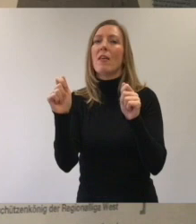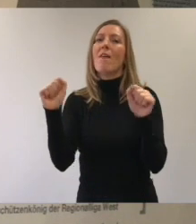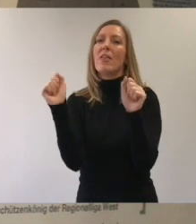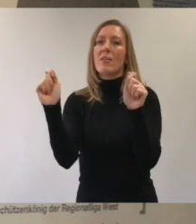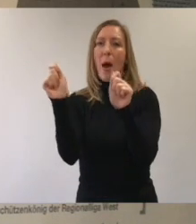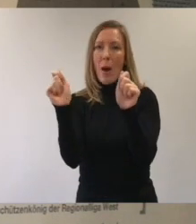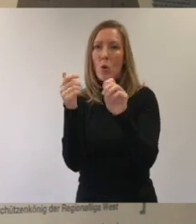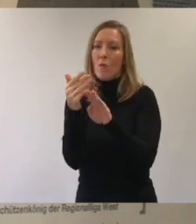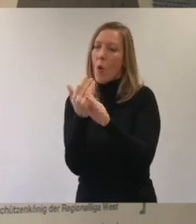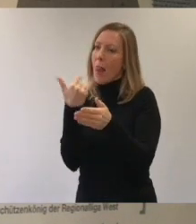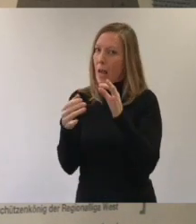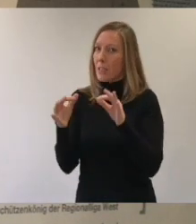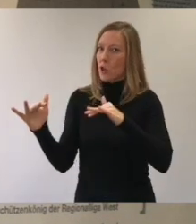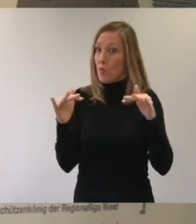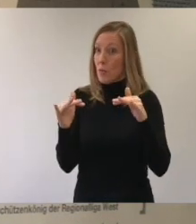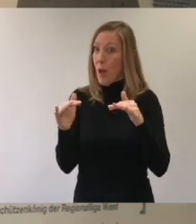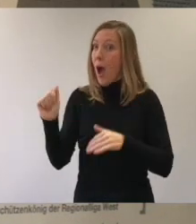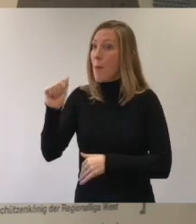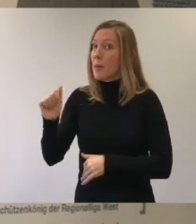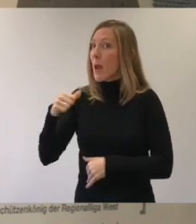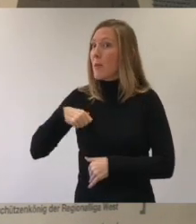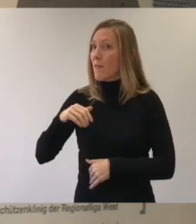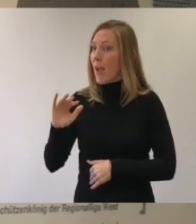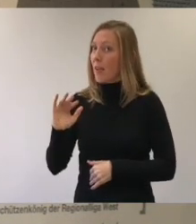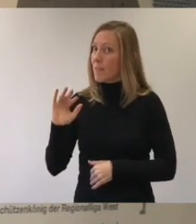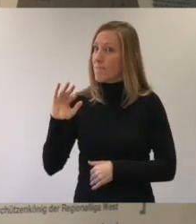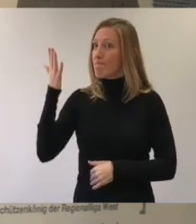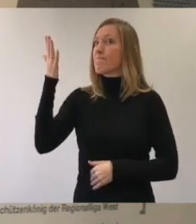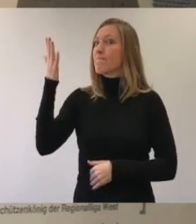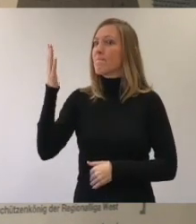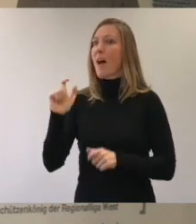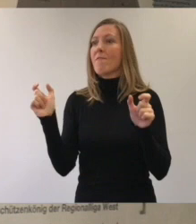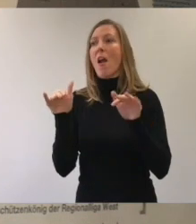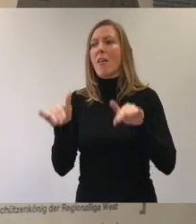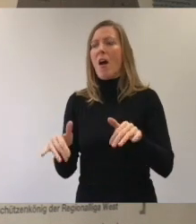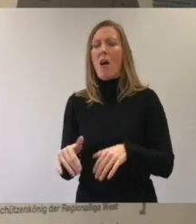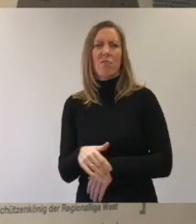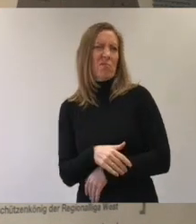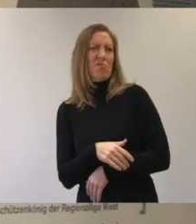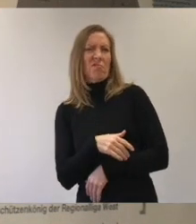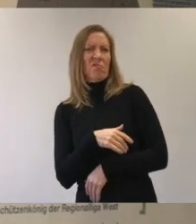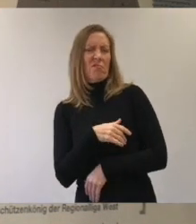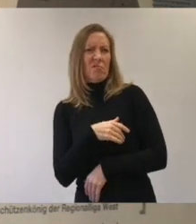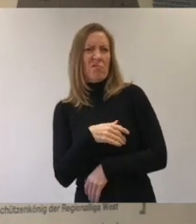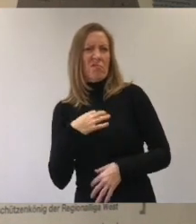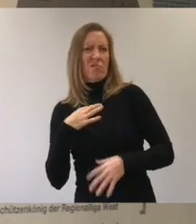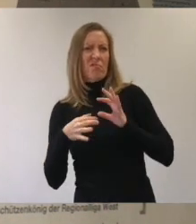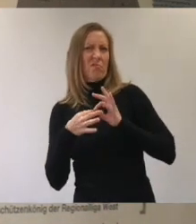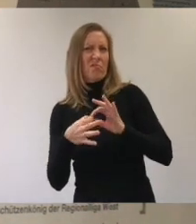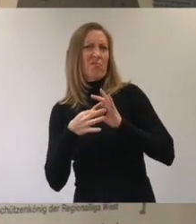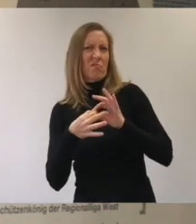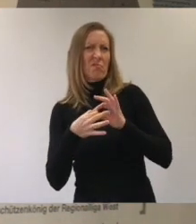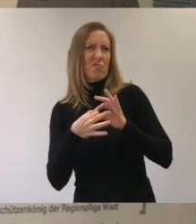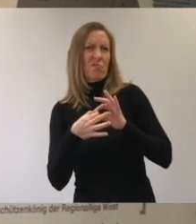Spiel vor der Winterpause. Wenn Arminia Bielefeld gewinnt, gibt es was zu feiern. Ingo versteht nicht, was das